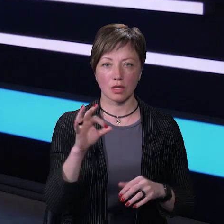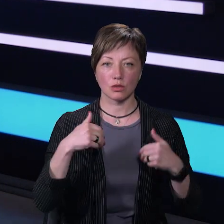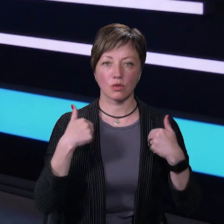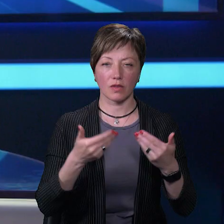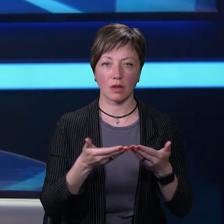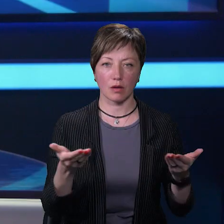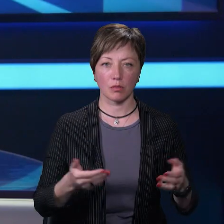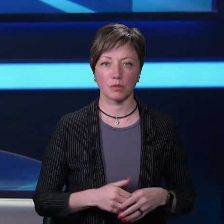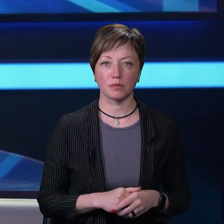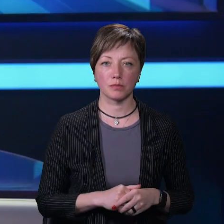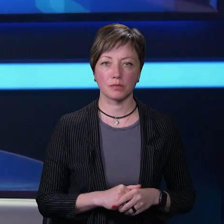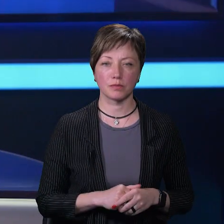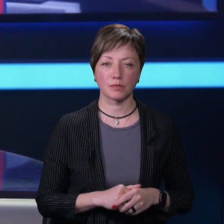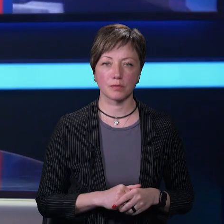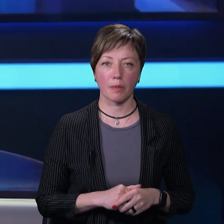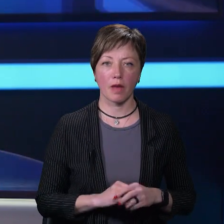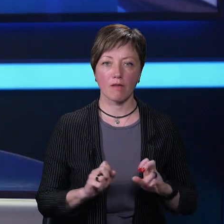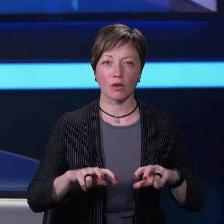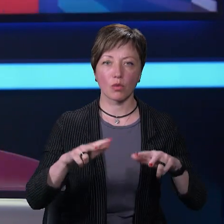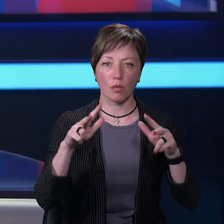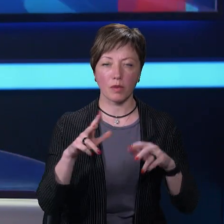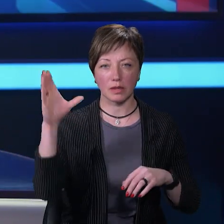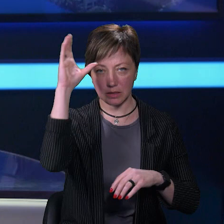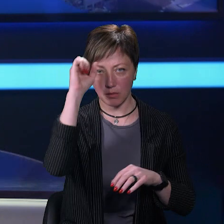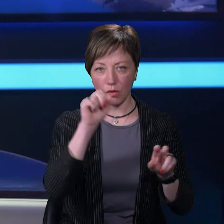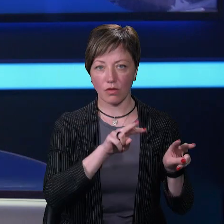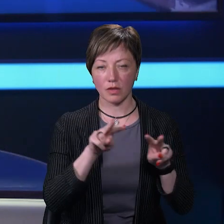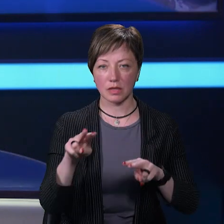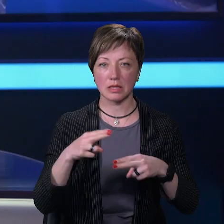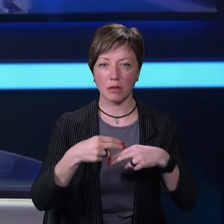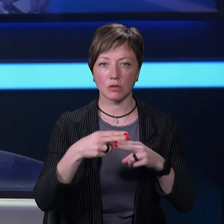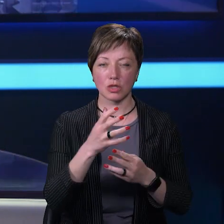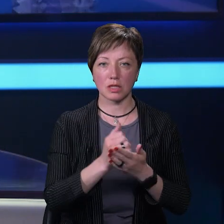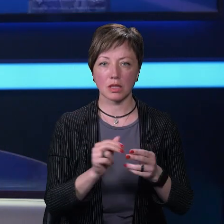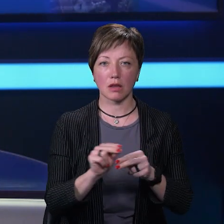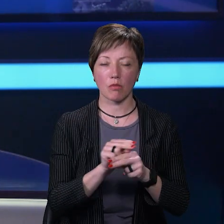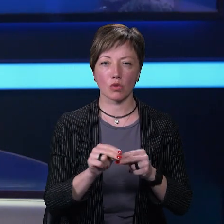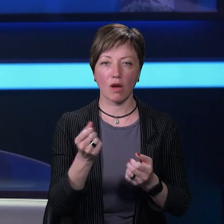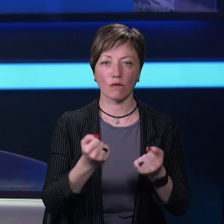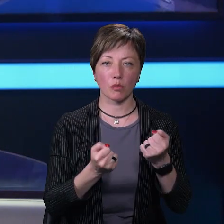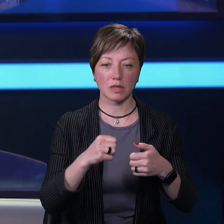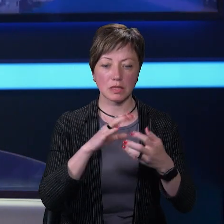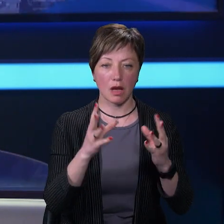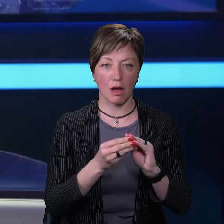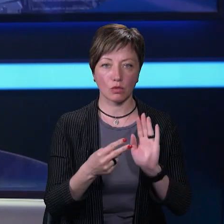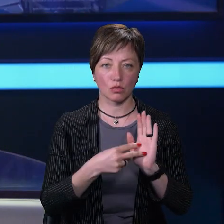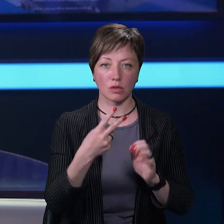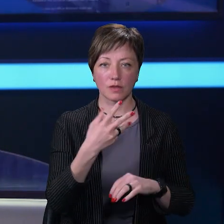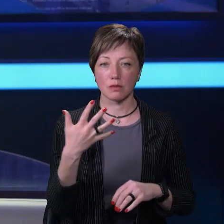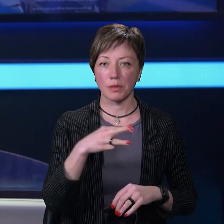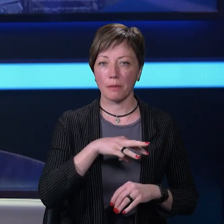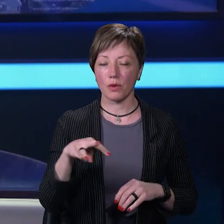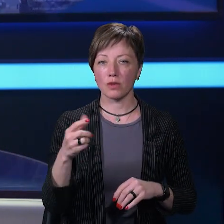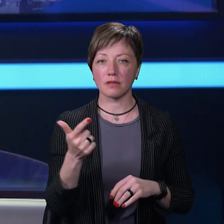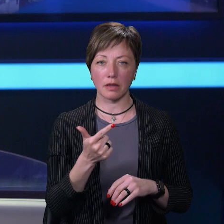Вітаємо! Федрокоптери з тепловізорами і запчастини для ремонту автомобілів на загальну суму 25